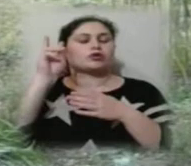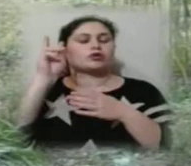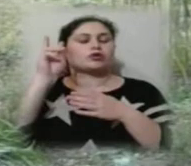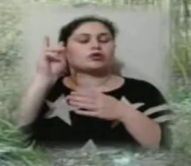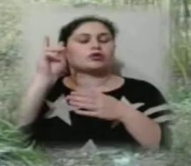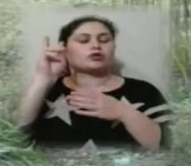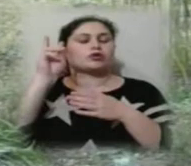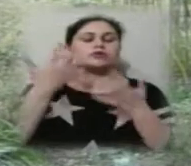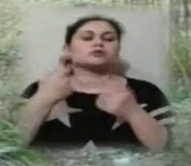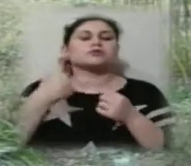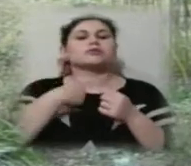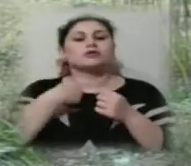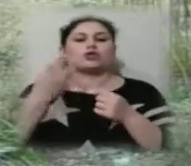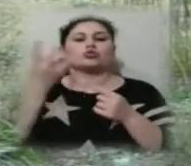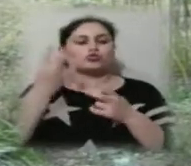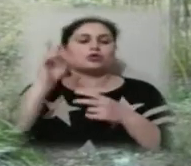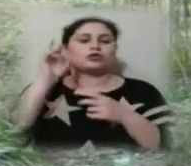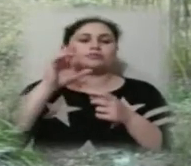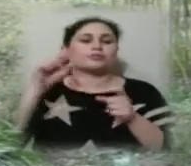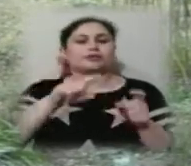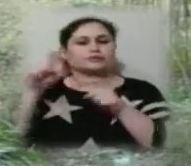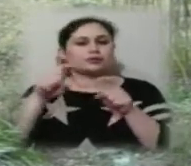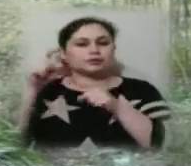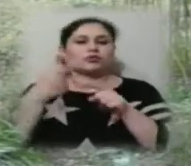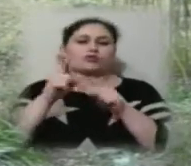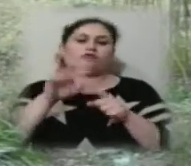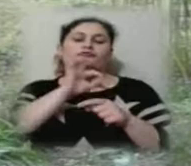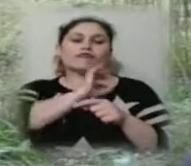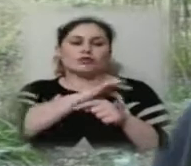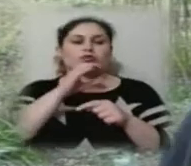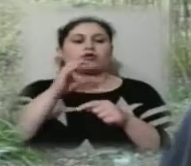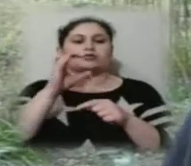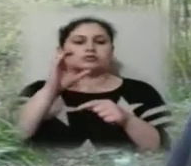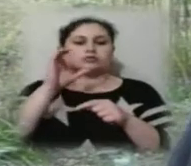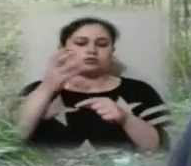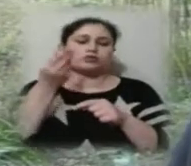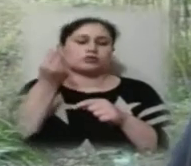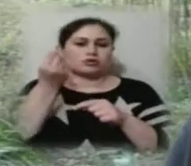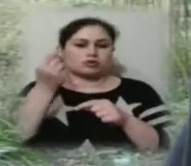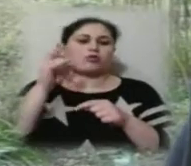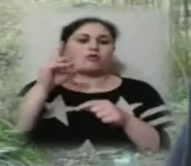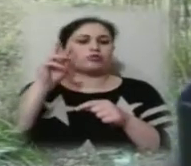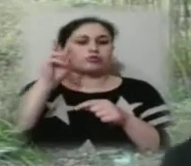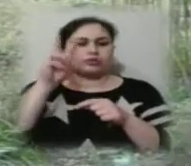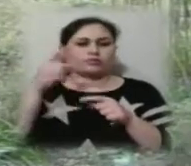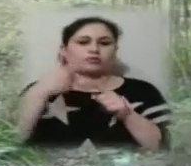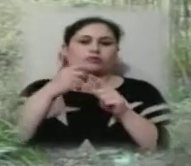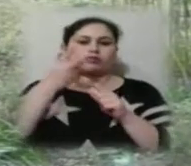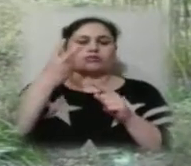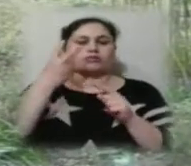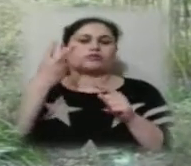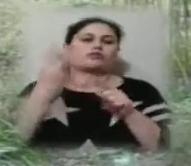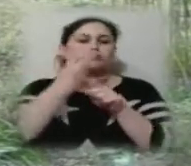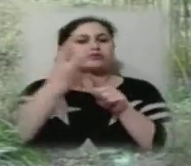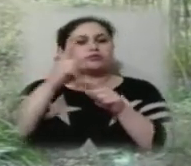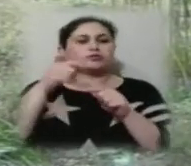пересадкою куди потрапити, мені ще це вигідно з точки зору вартості проїзду. Два з половиною на два рази – це 5 гривень, а